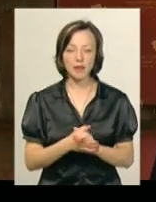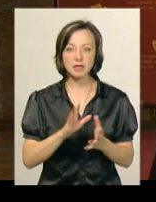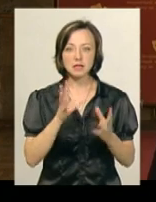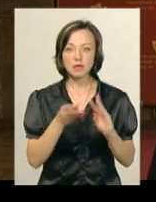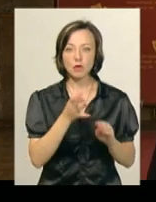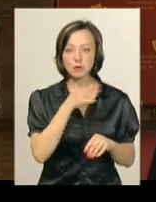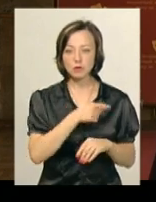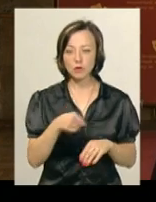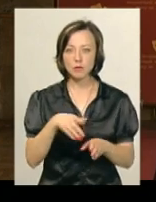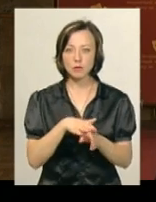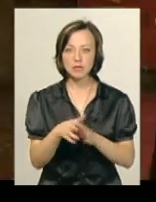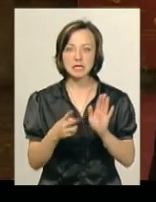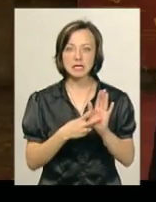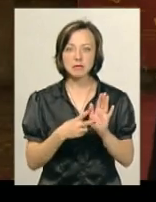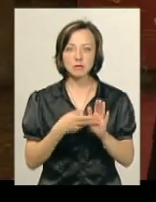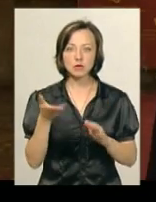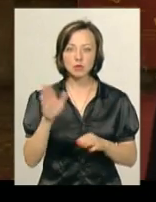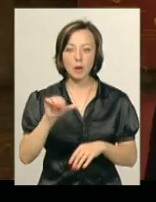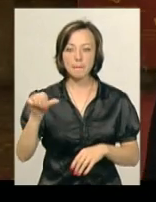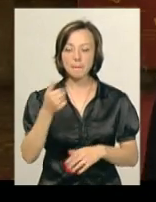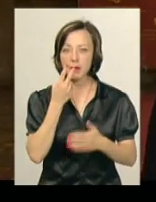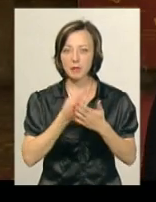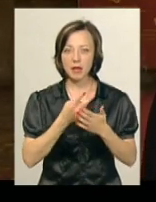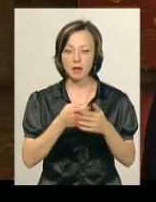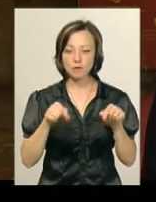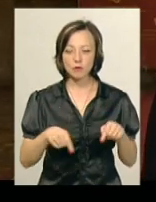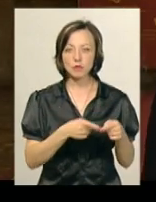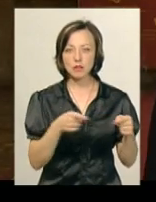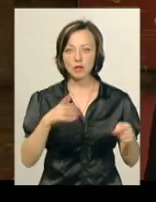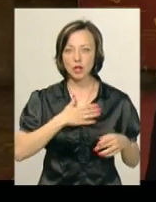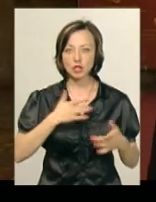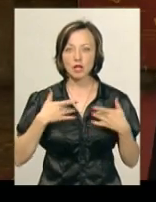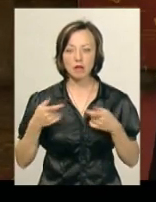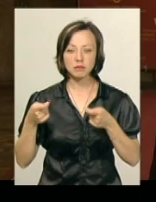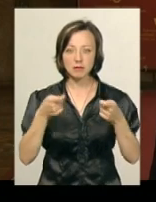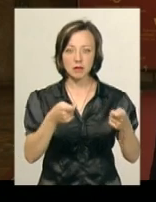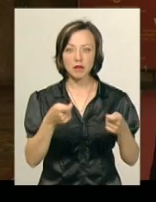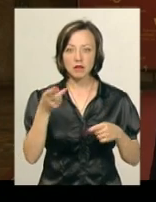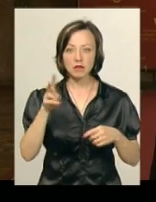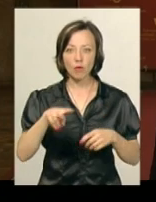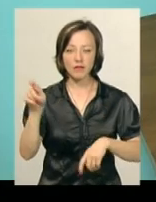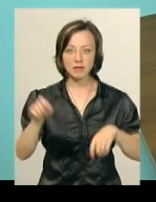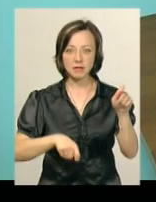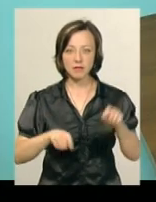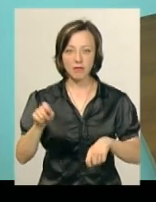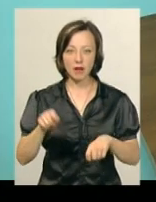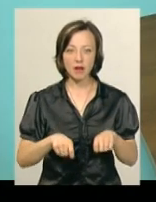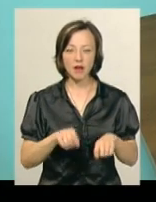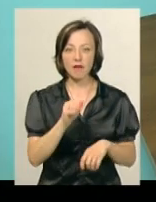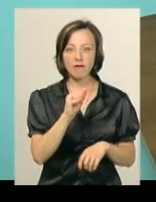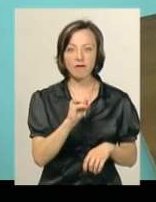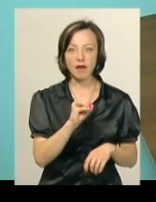за сезон відбулося сім прем'єр. Також в цьому сезоні наш театр побував на двох театральних фестивалях – це «Ф'єрія